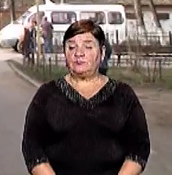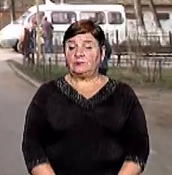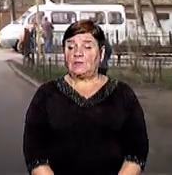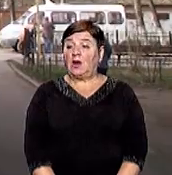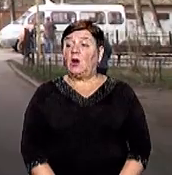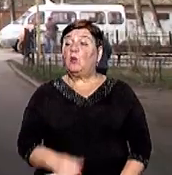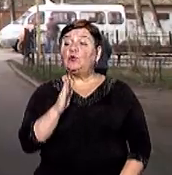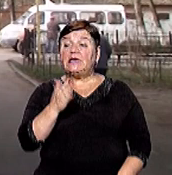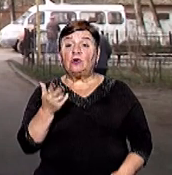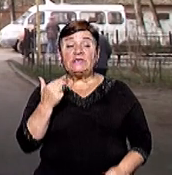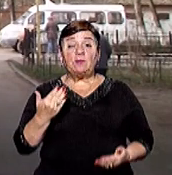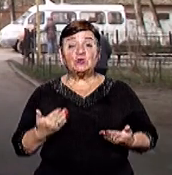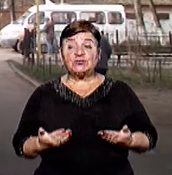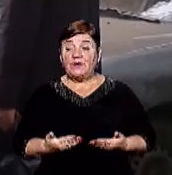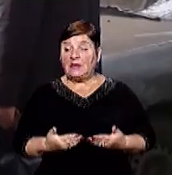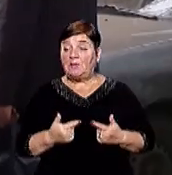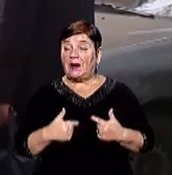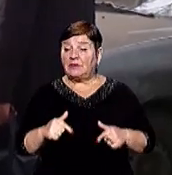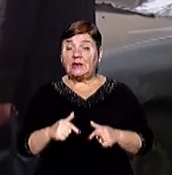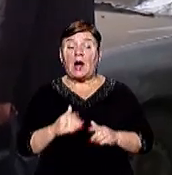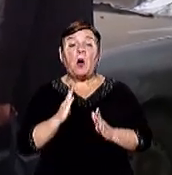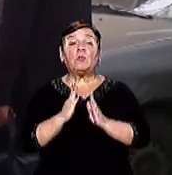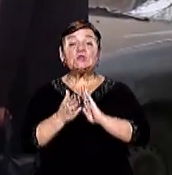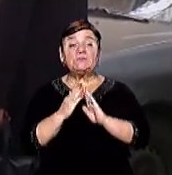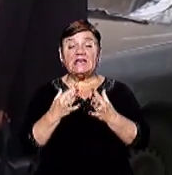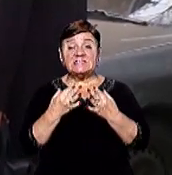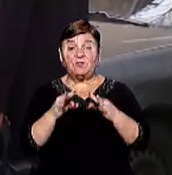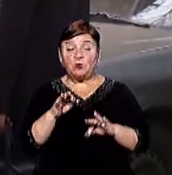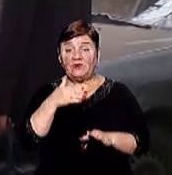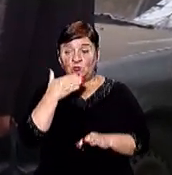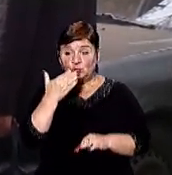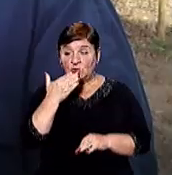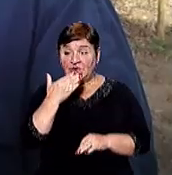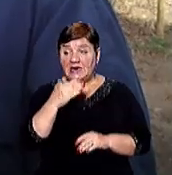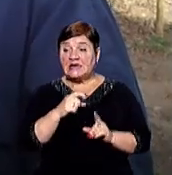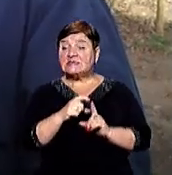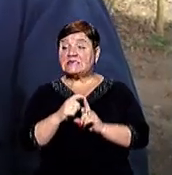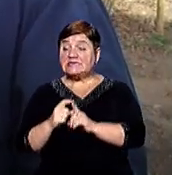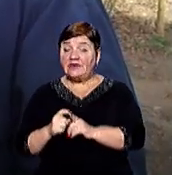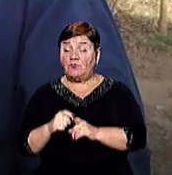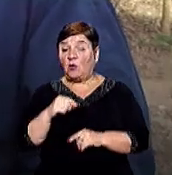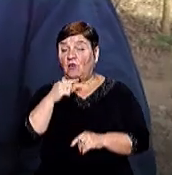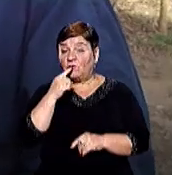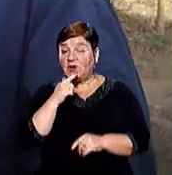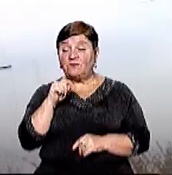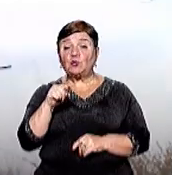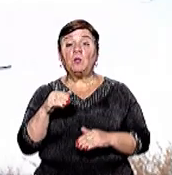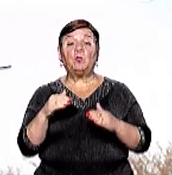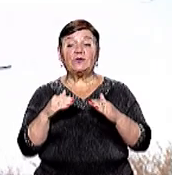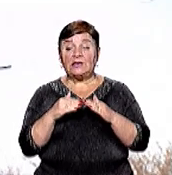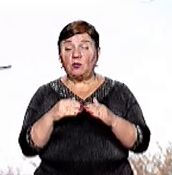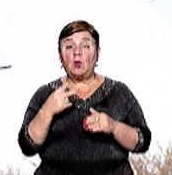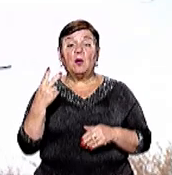Будинок, де проживала пара, знаходиться на проспекті Свободи в Ужгороді Зі слів Ужгородки Ганни Губик, яка живе у тому ж будинку,